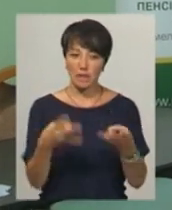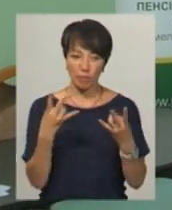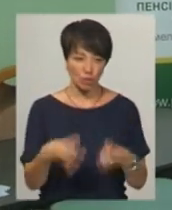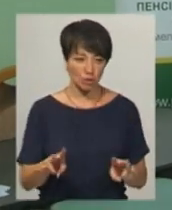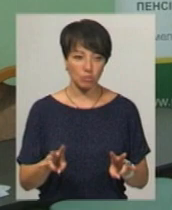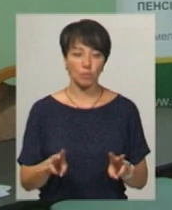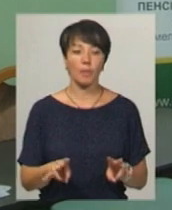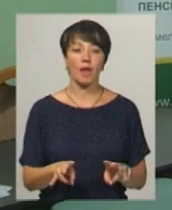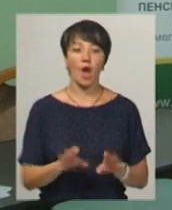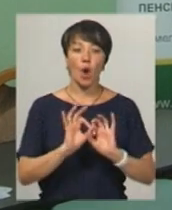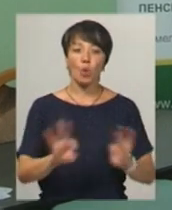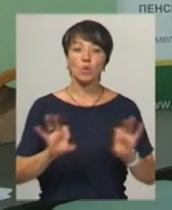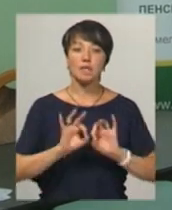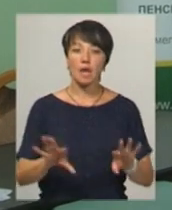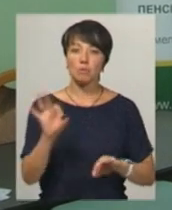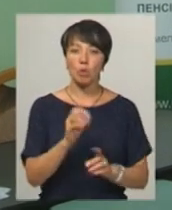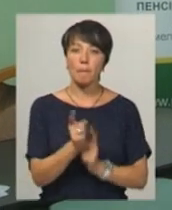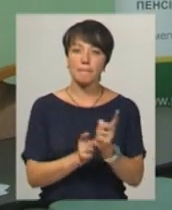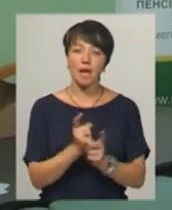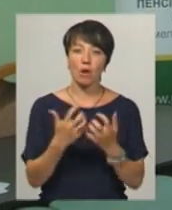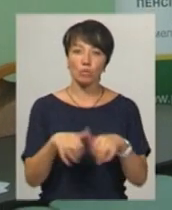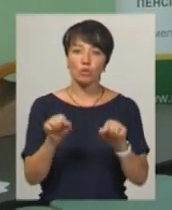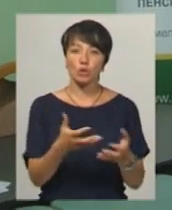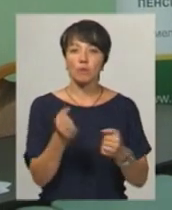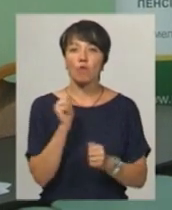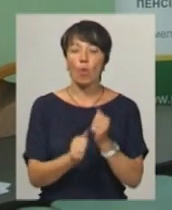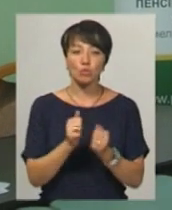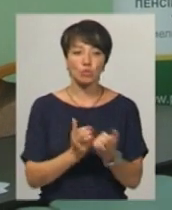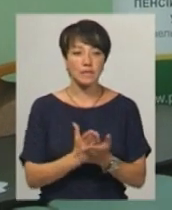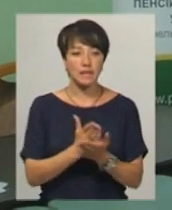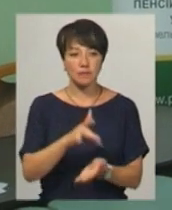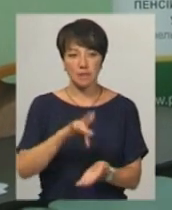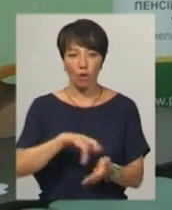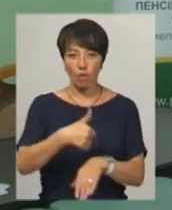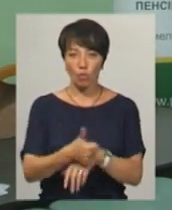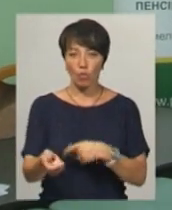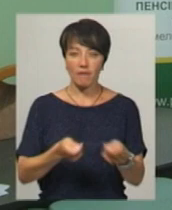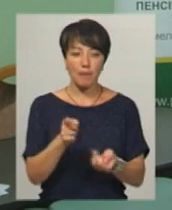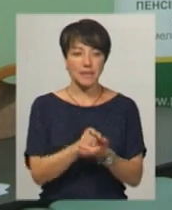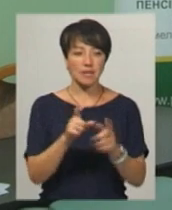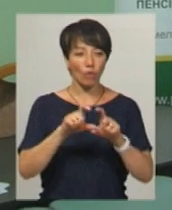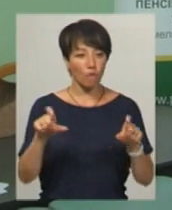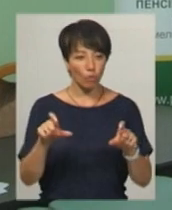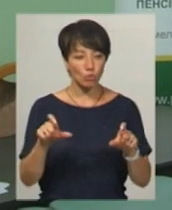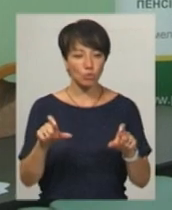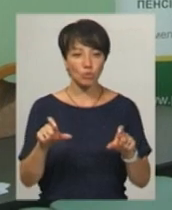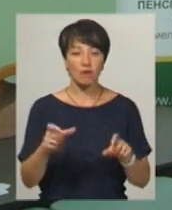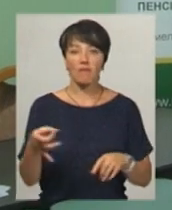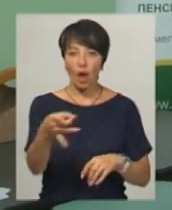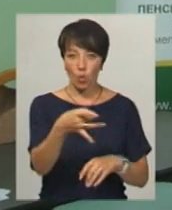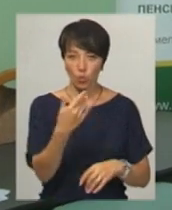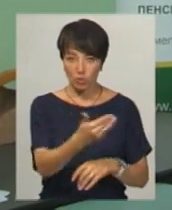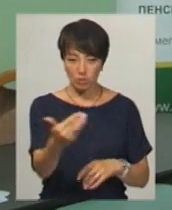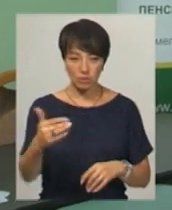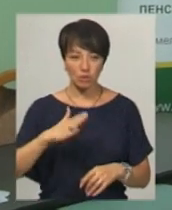потрібно. Роз'яснення щодо перерахунку можна отримати в кожному сервісному центрі головного управління пенсійного фонду, які знаходяться в районних